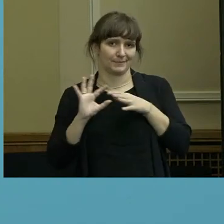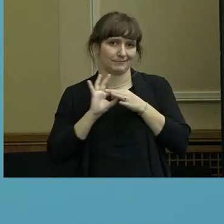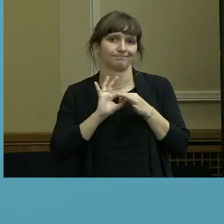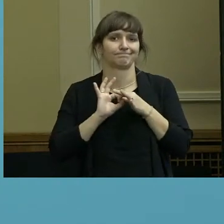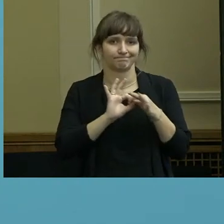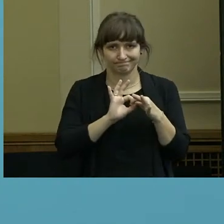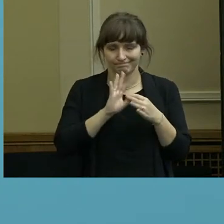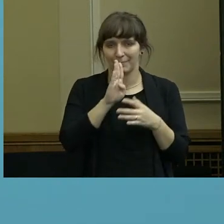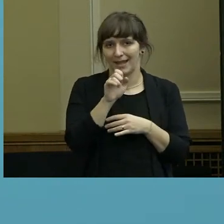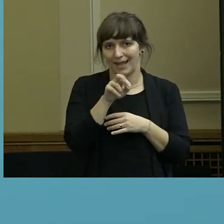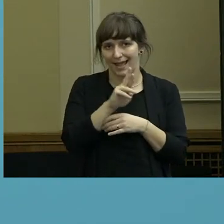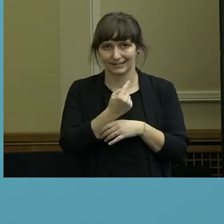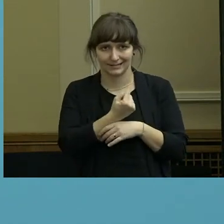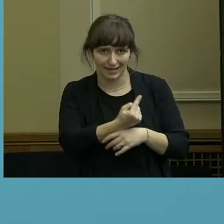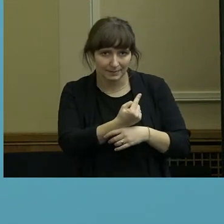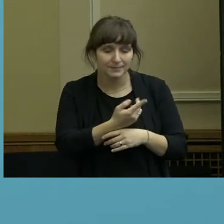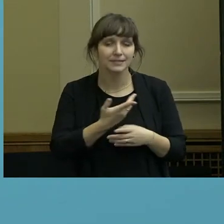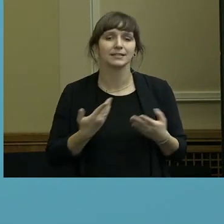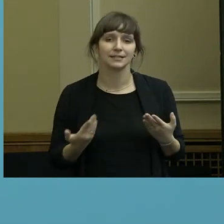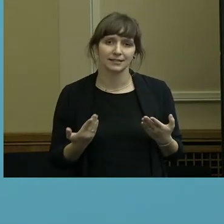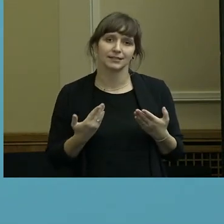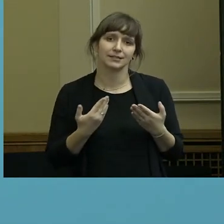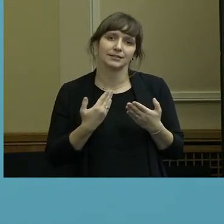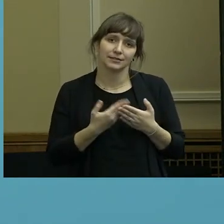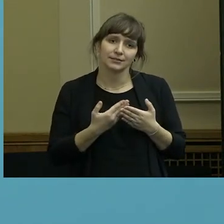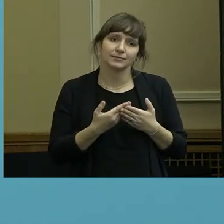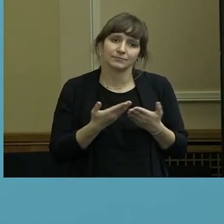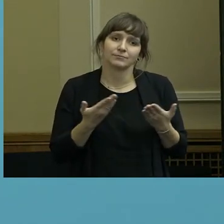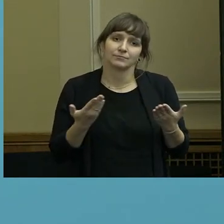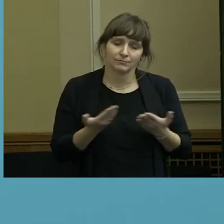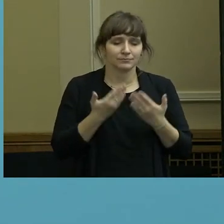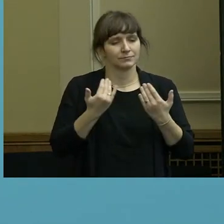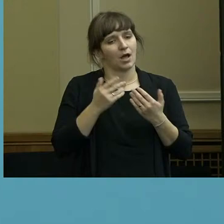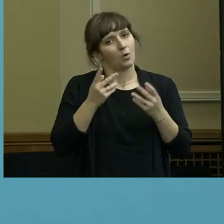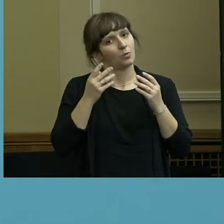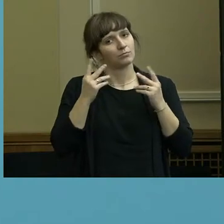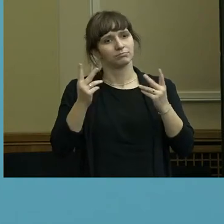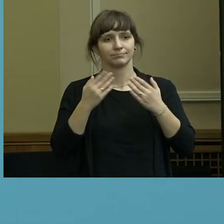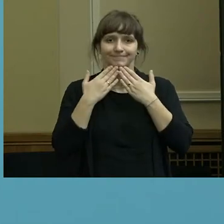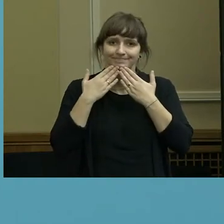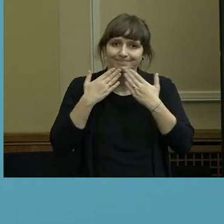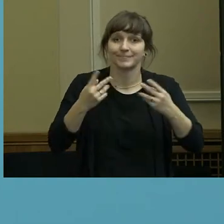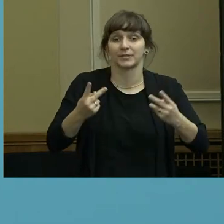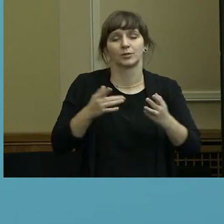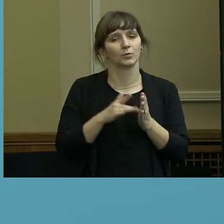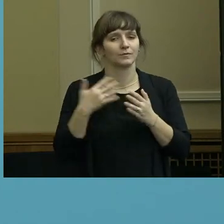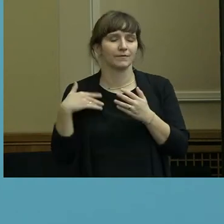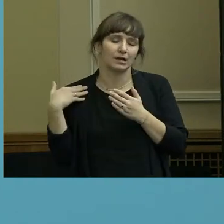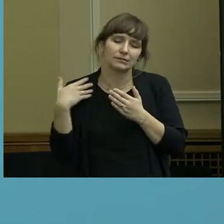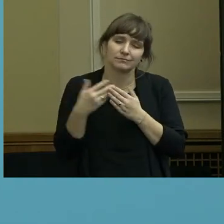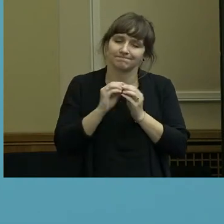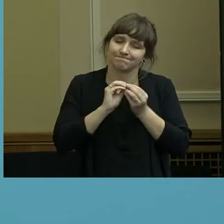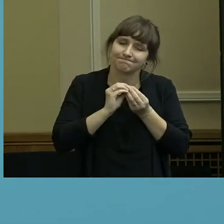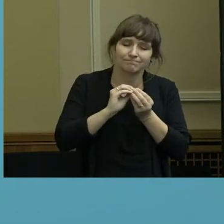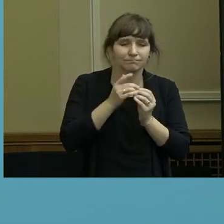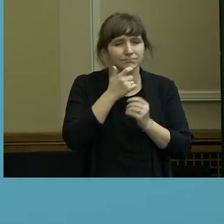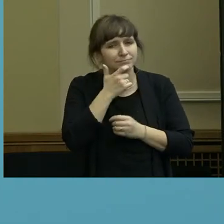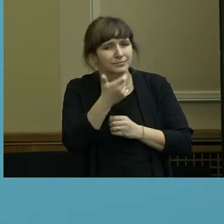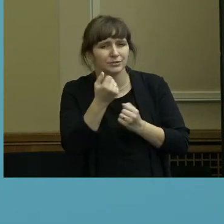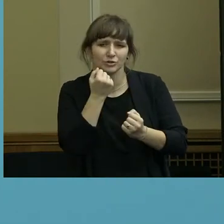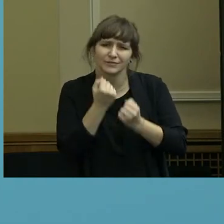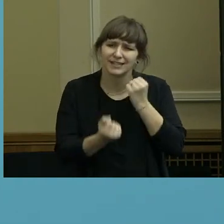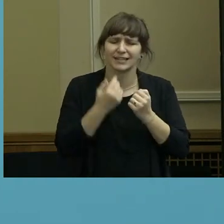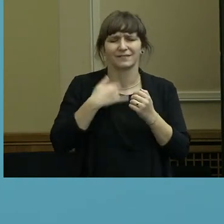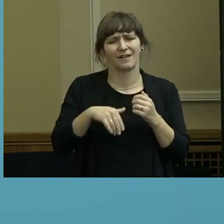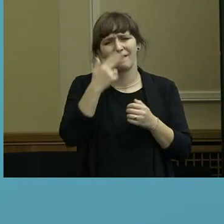sich auch zu bedanken. Denn so schwierig das war und so viele Fehler auch gemacht worden sind